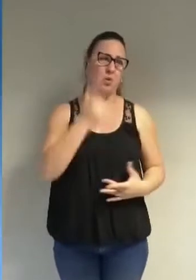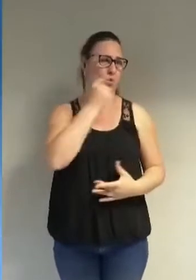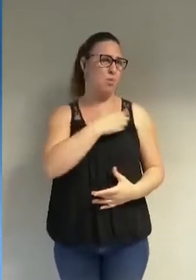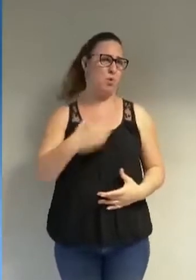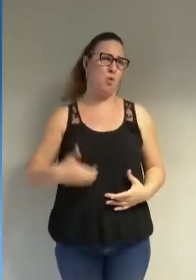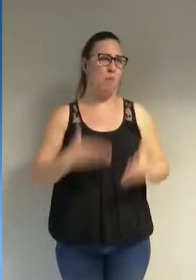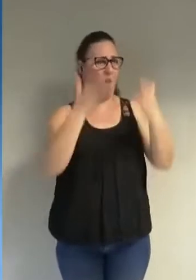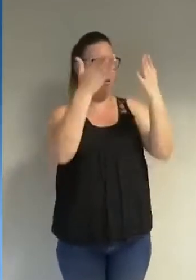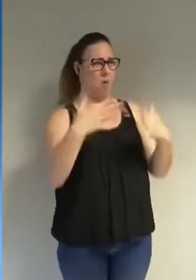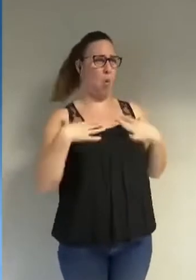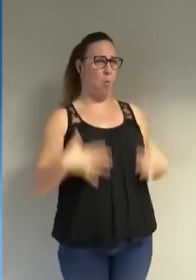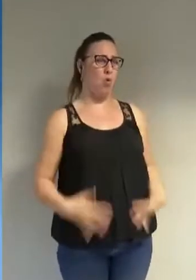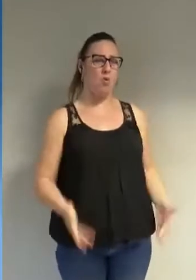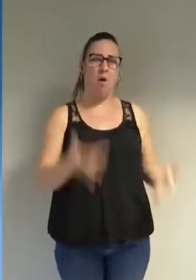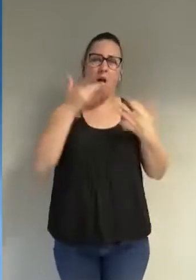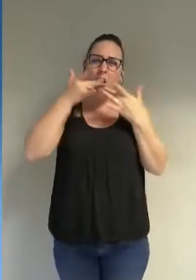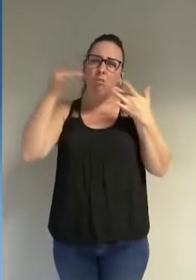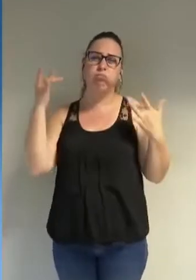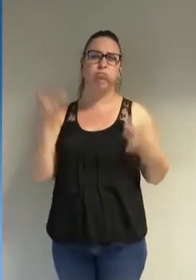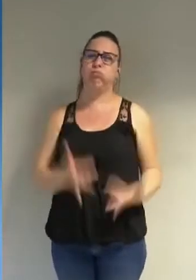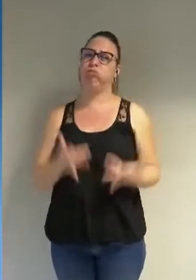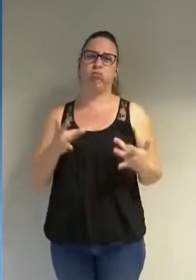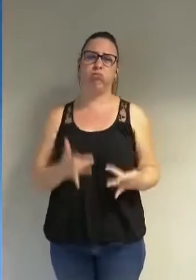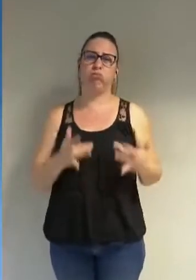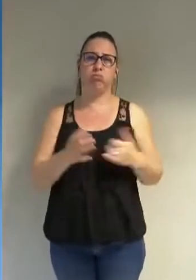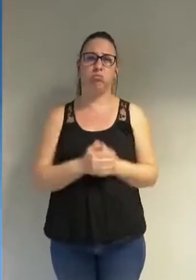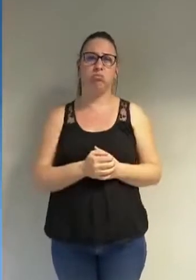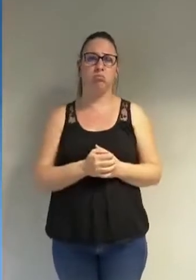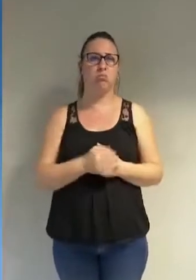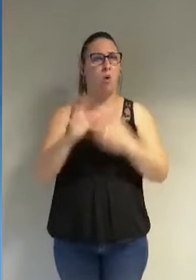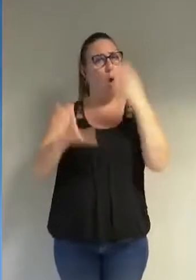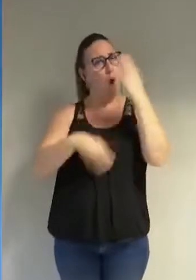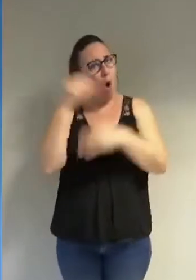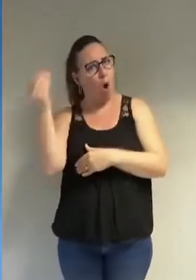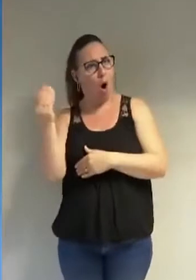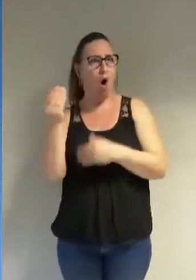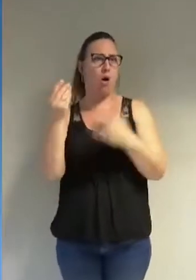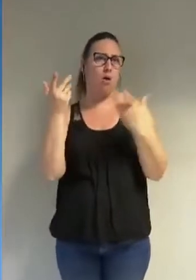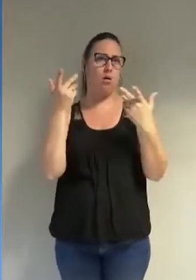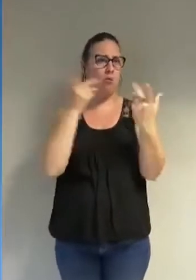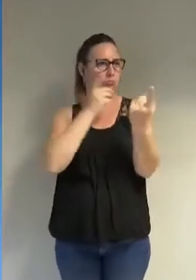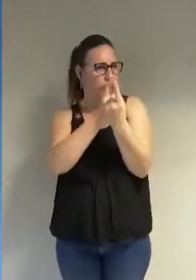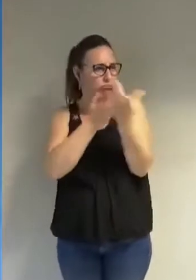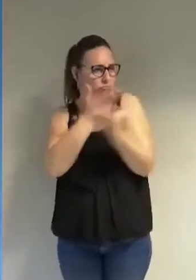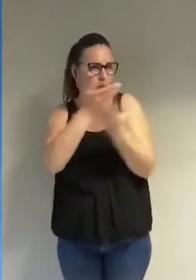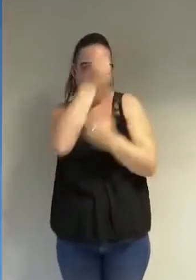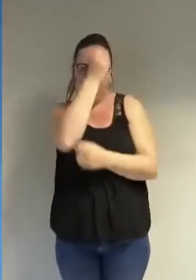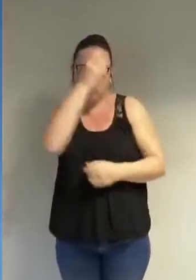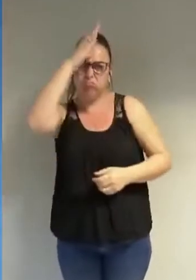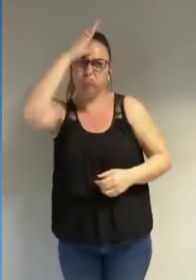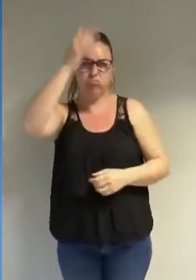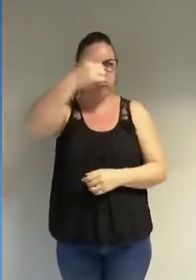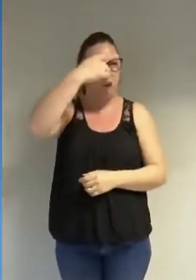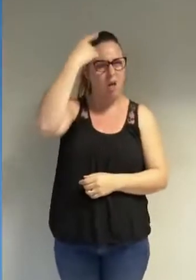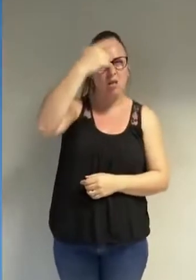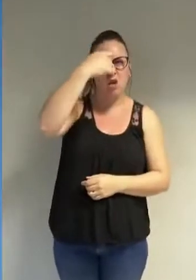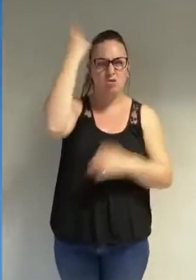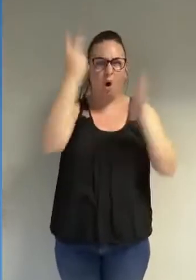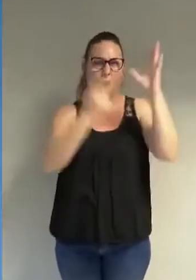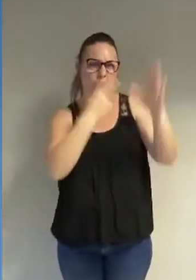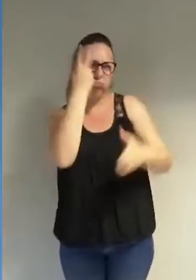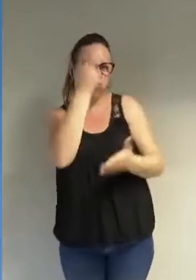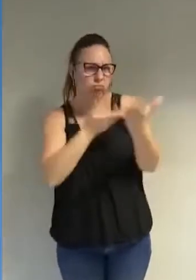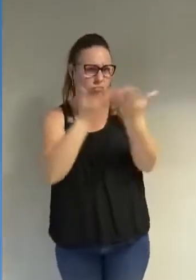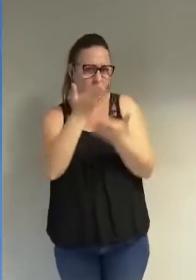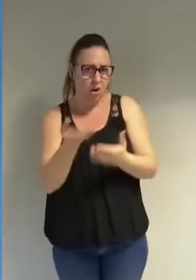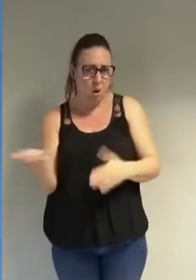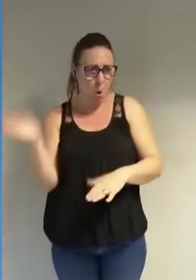attitude je vous connais en dehors on discute vous êtes quelqu'un de brillant d'intelligent et aujourd'hui vous